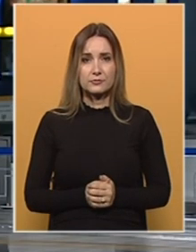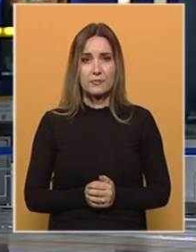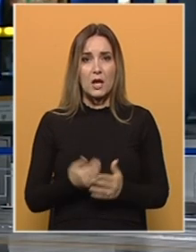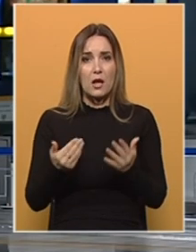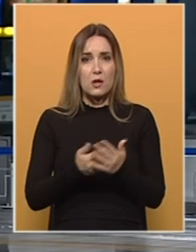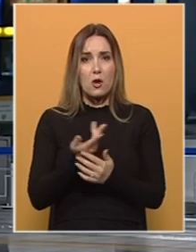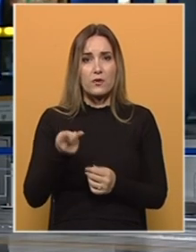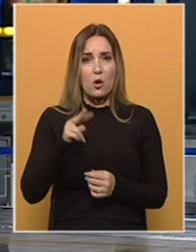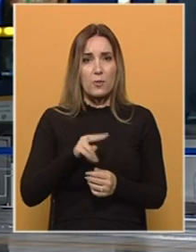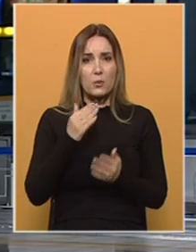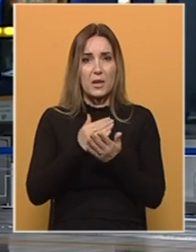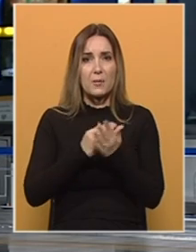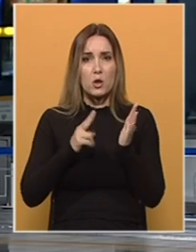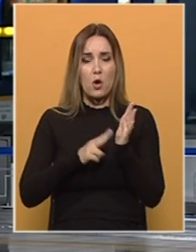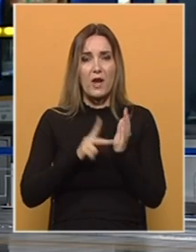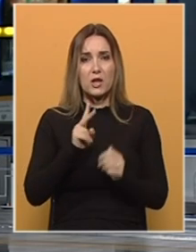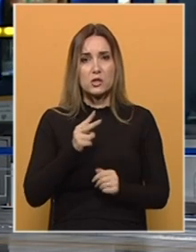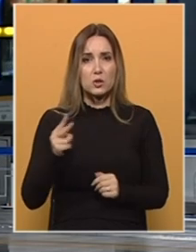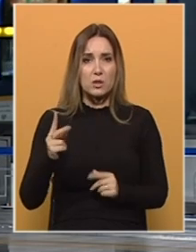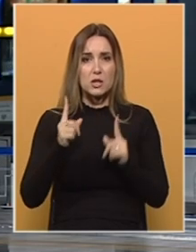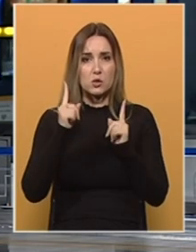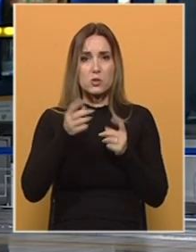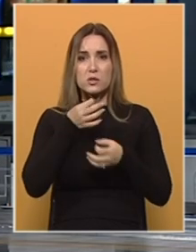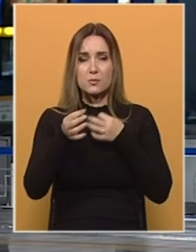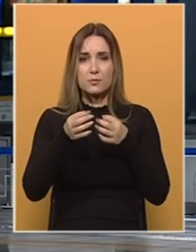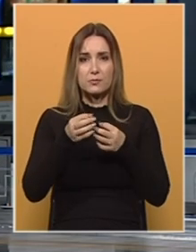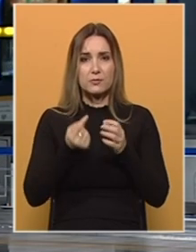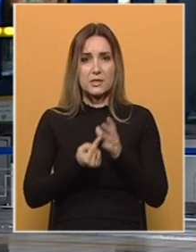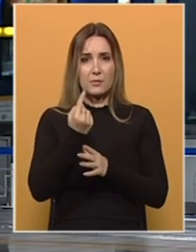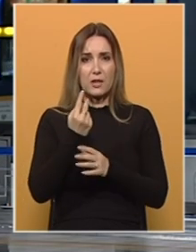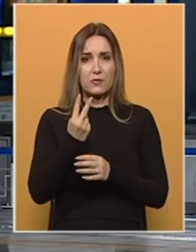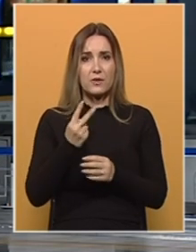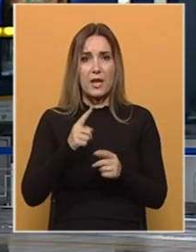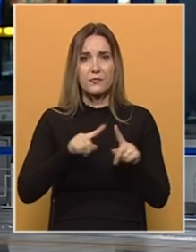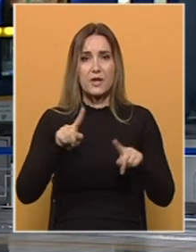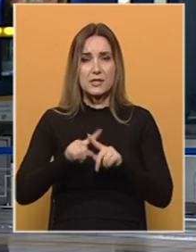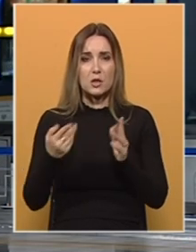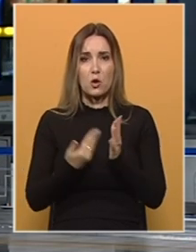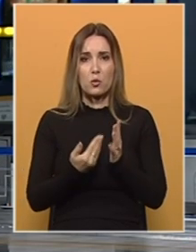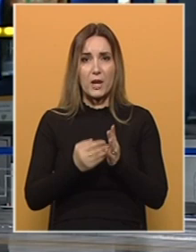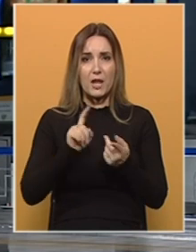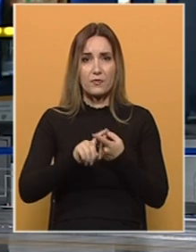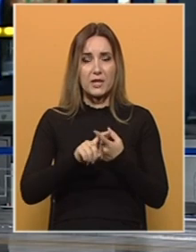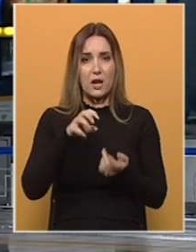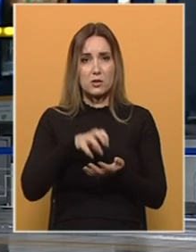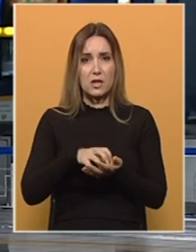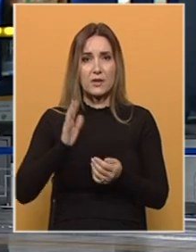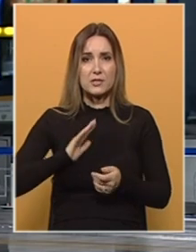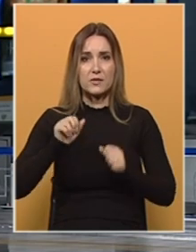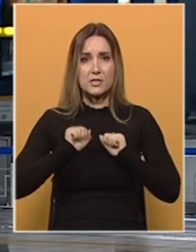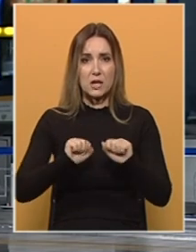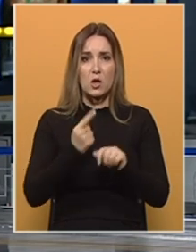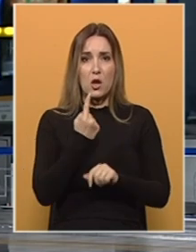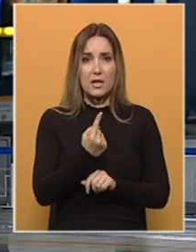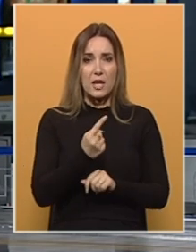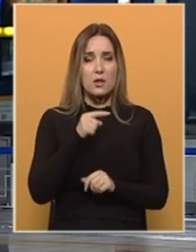Novi obrat u predmetu Novalić i drugi. U sudnici su isplivale dvije verzije dokumenta Federalnog štaba civilne zaštite. U jednom